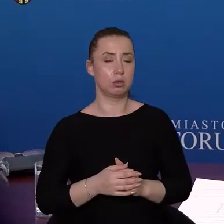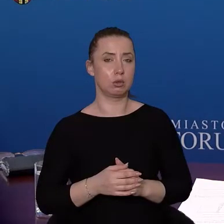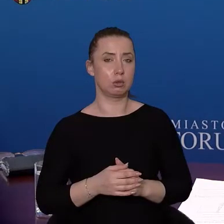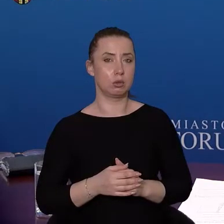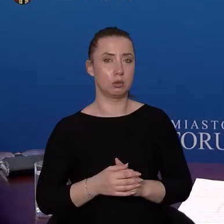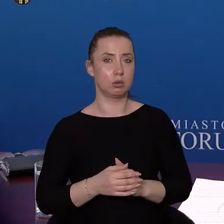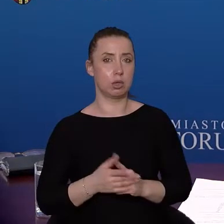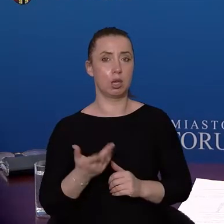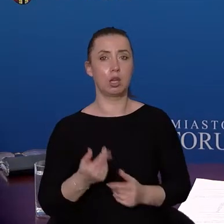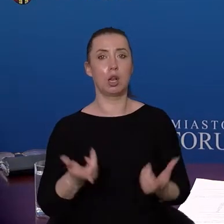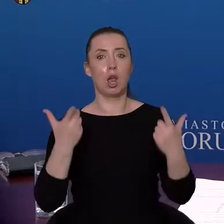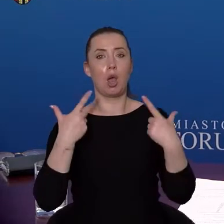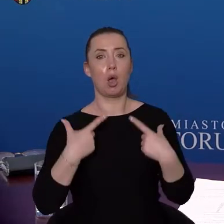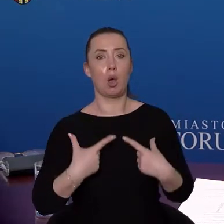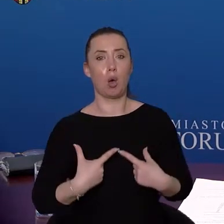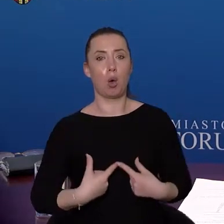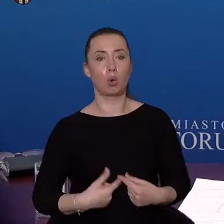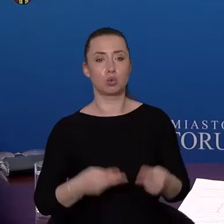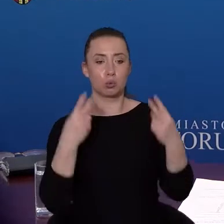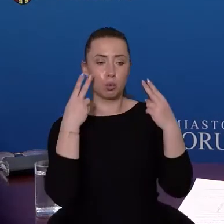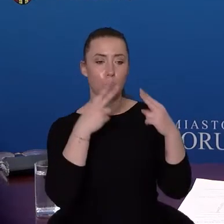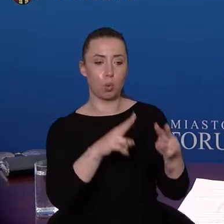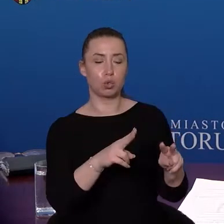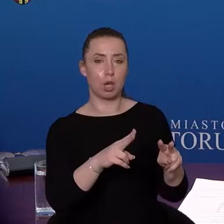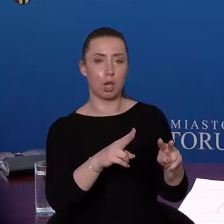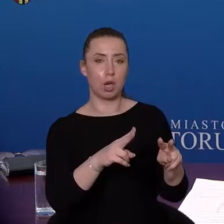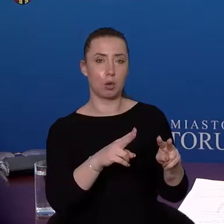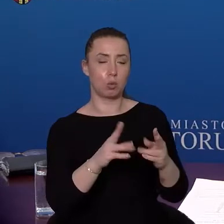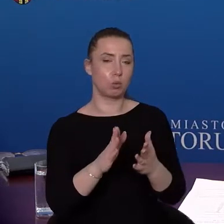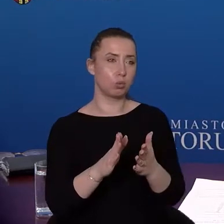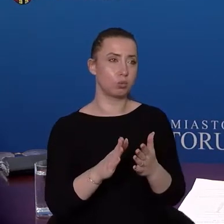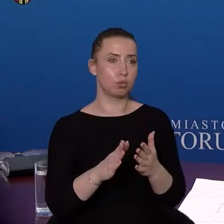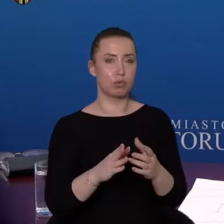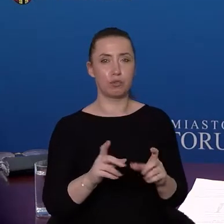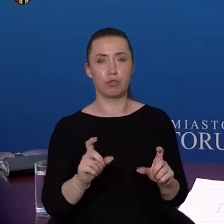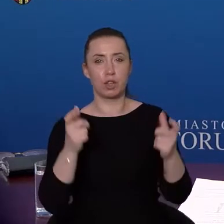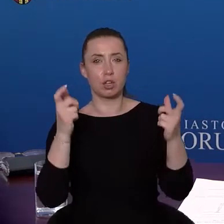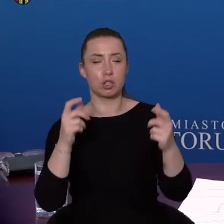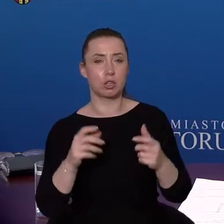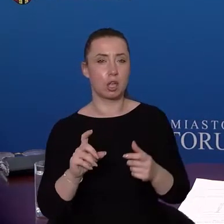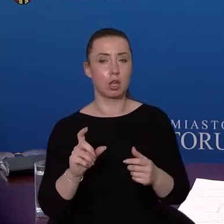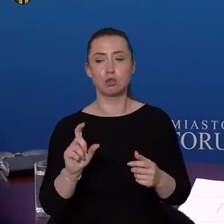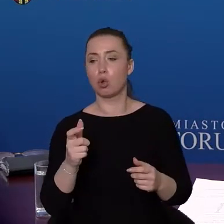dotycząca ilości osób uczestniczących w wydarzeniach. Mówię ogólnie o wydarzeniach, bo chodzi o kina, teatry,